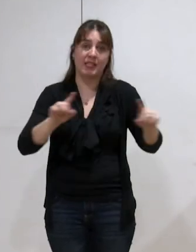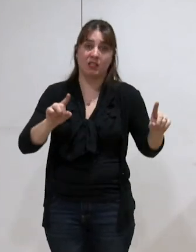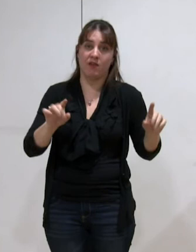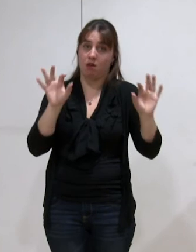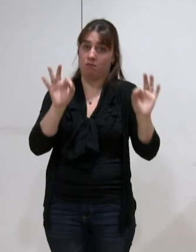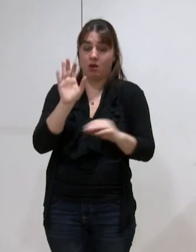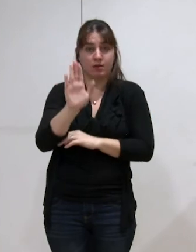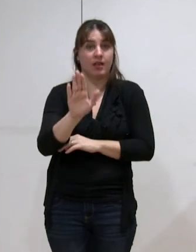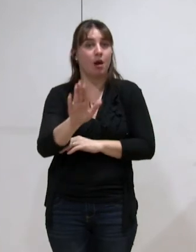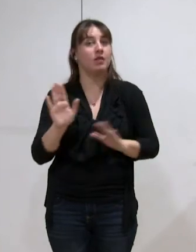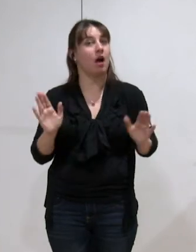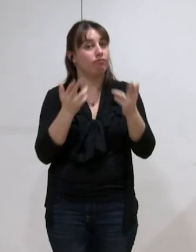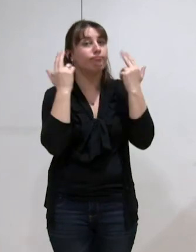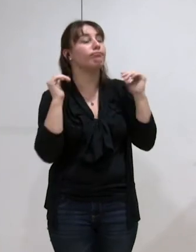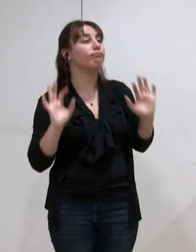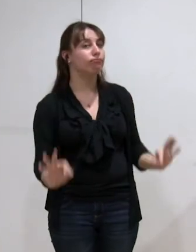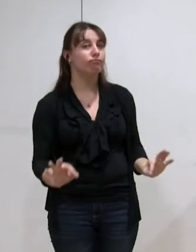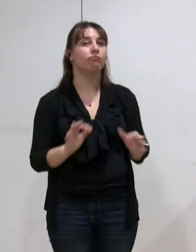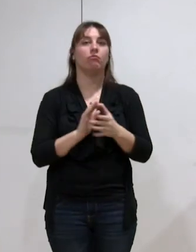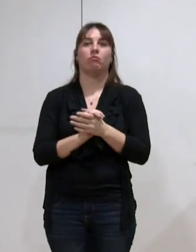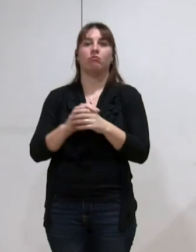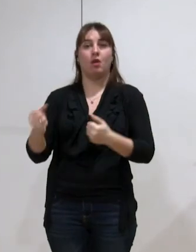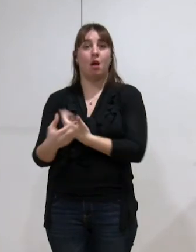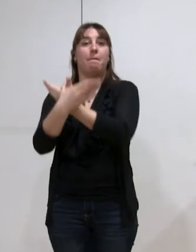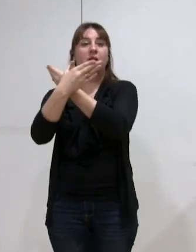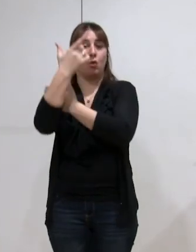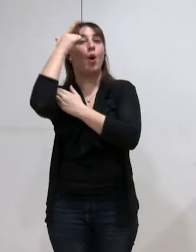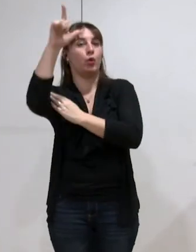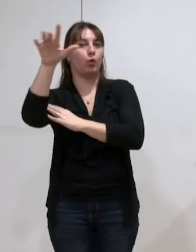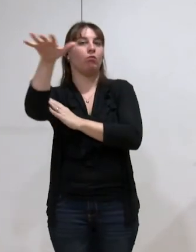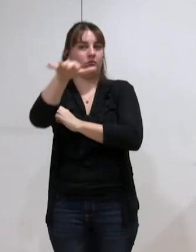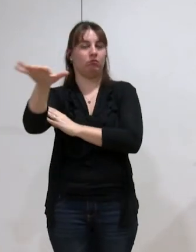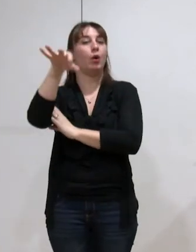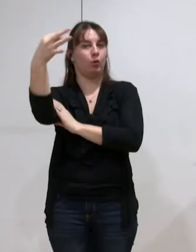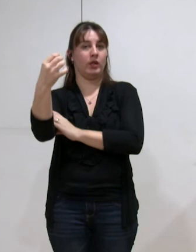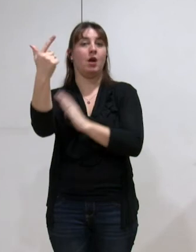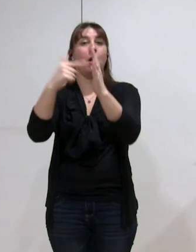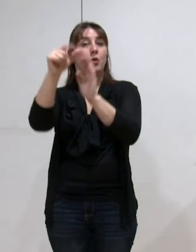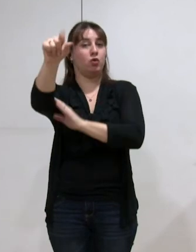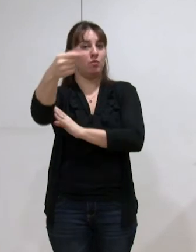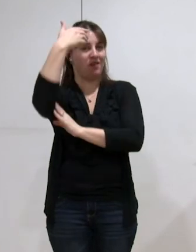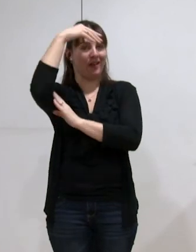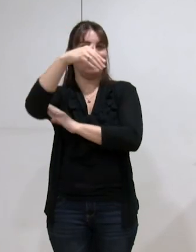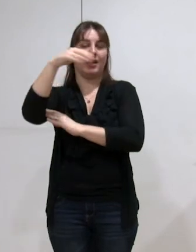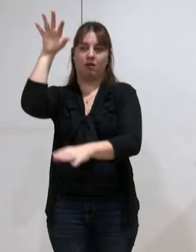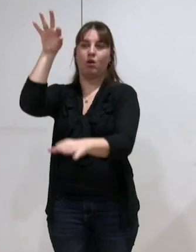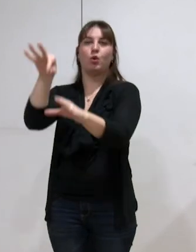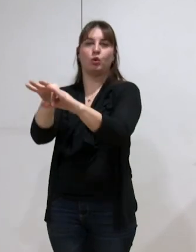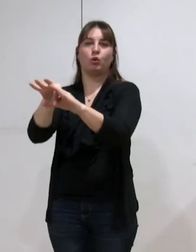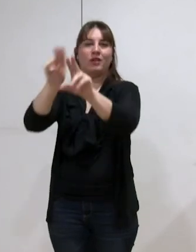c'est ainsi à ce stade. Seule la métropole lyonnaise sait déjà qu'en 2020 elle aura un scrutin